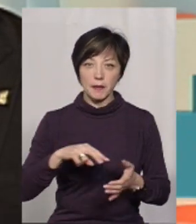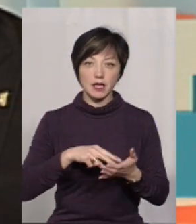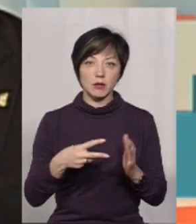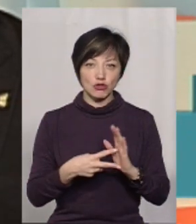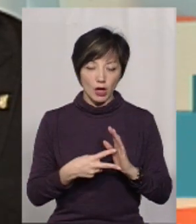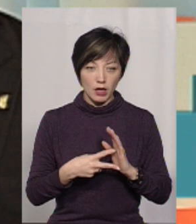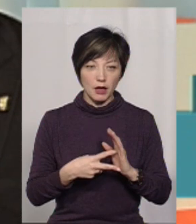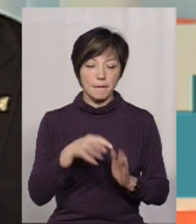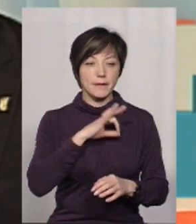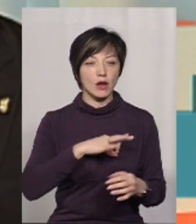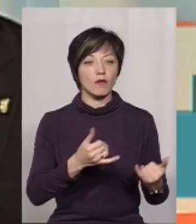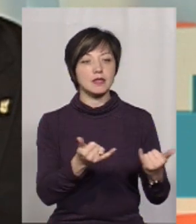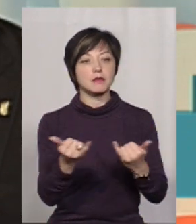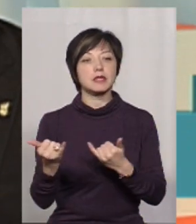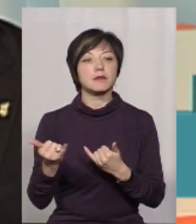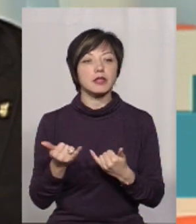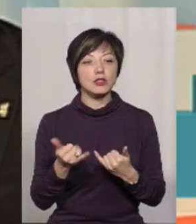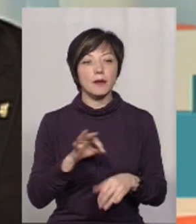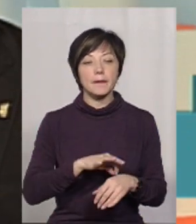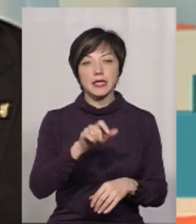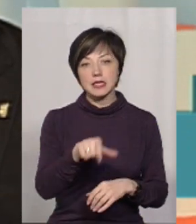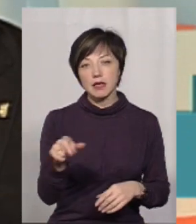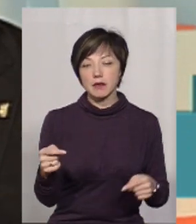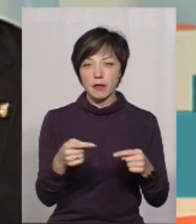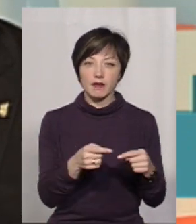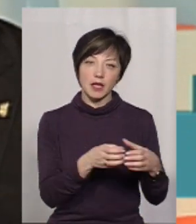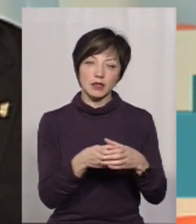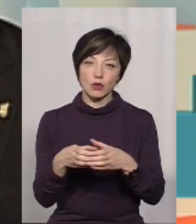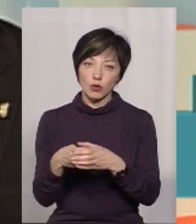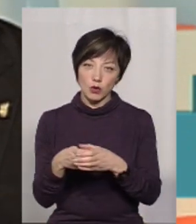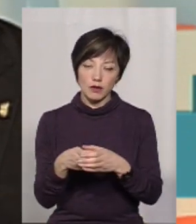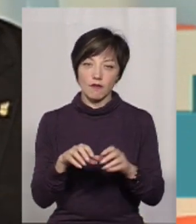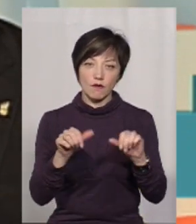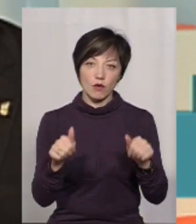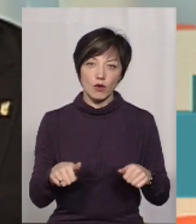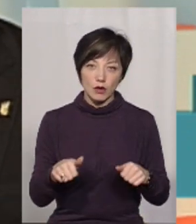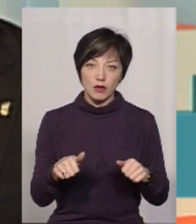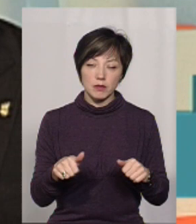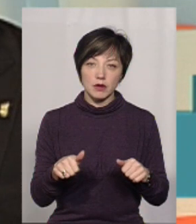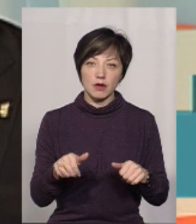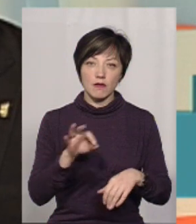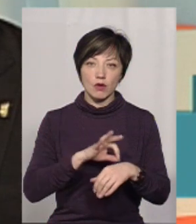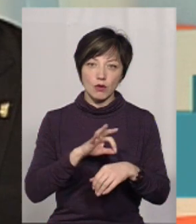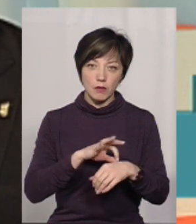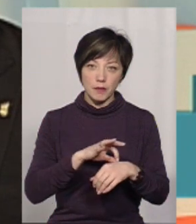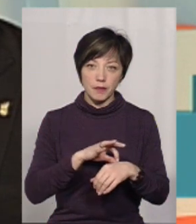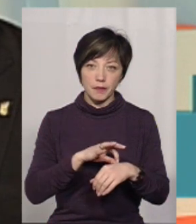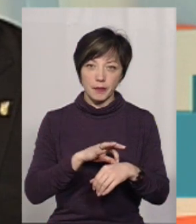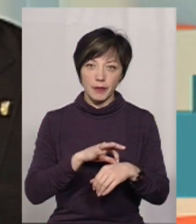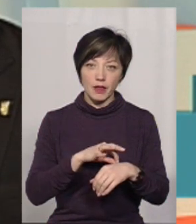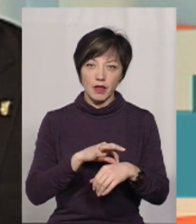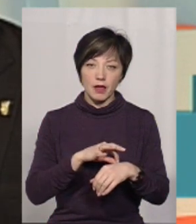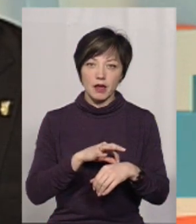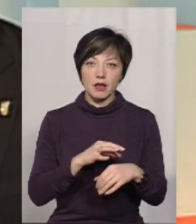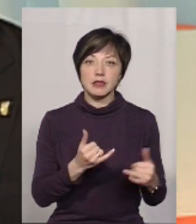передбачає пільгове забезпечення пацієнтів певних категорій нозологічних форм хвороб, в тому числі онкологічних,